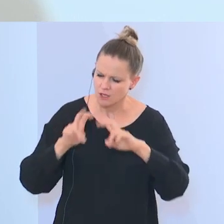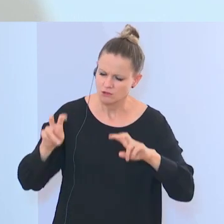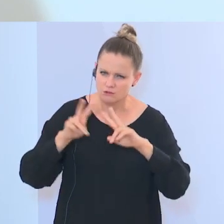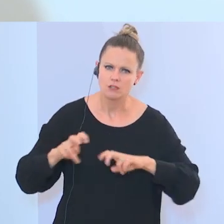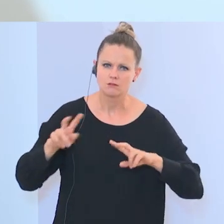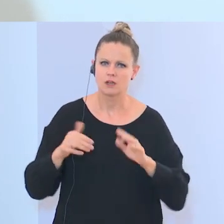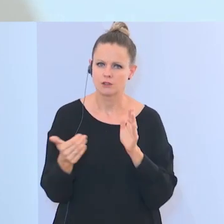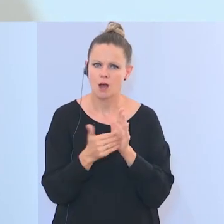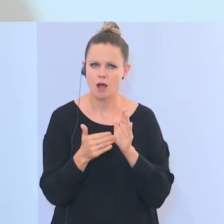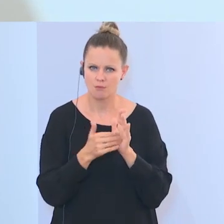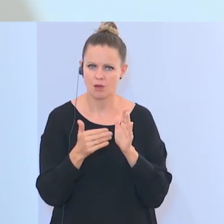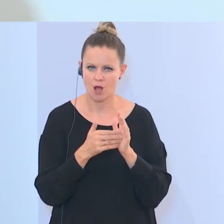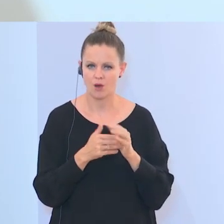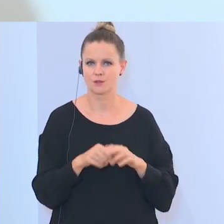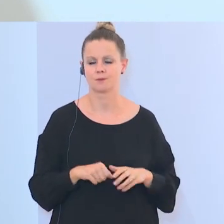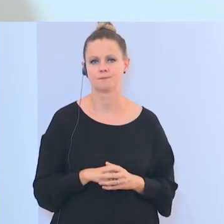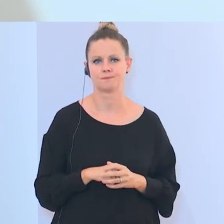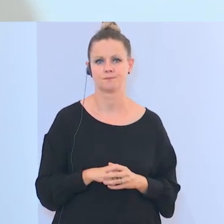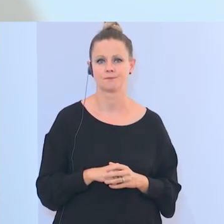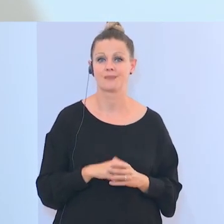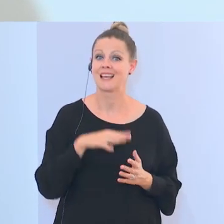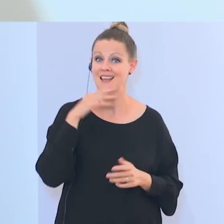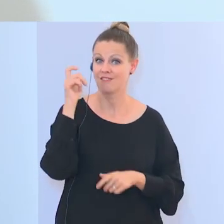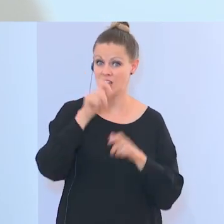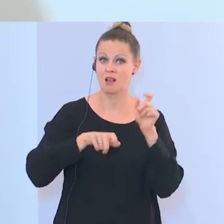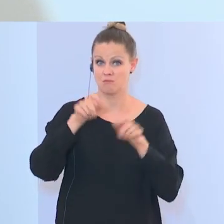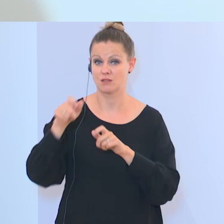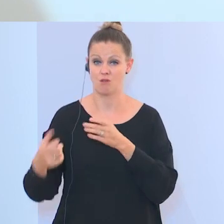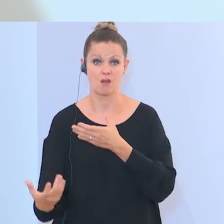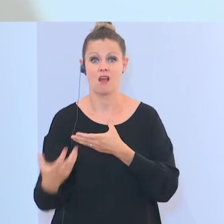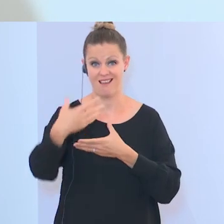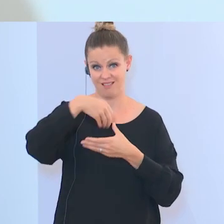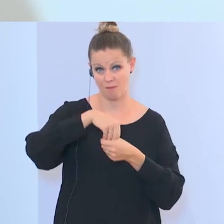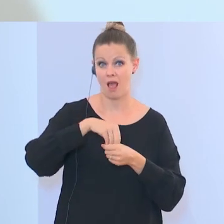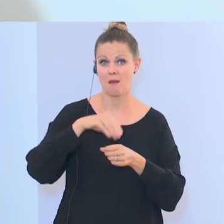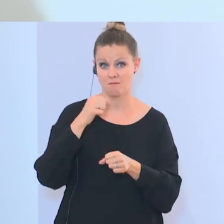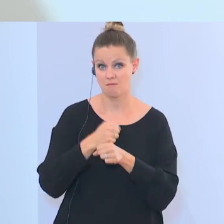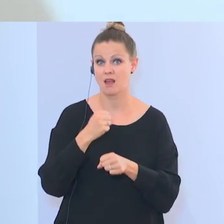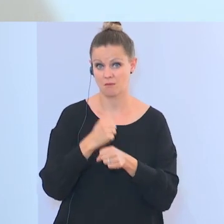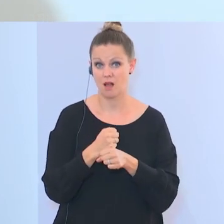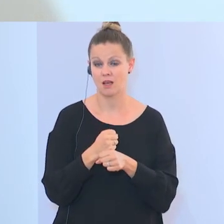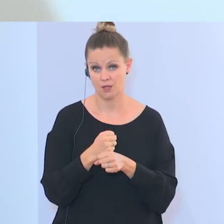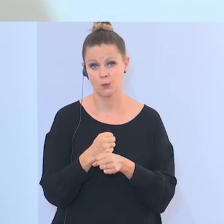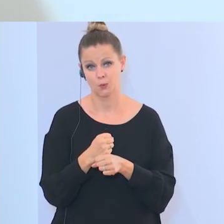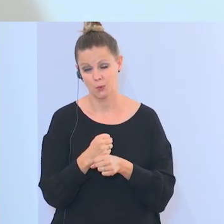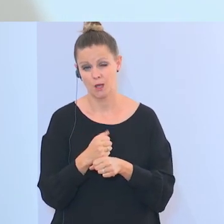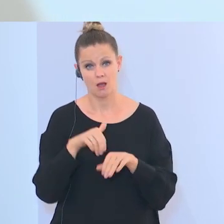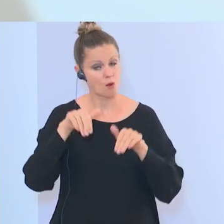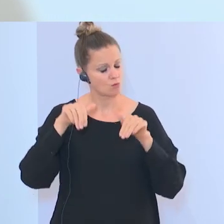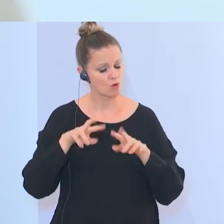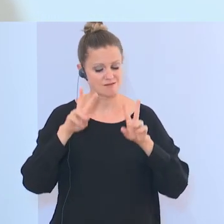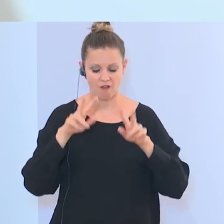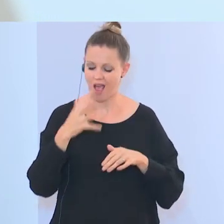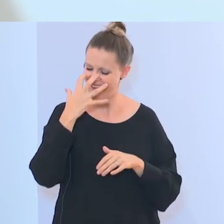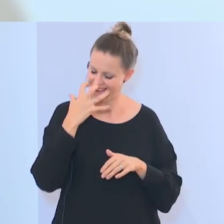Akteure kommen hier ins Spiel. Man muss sich das ernsthaft